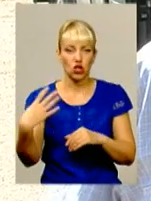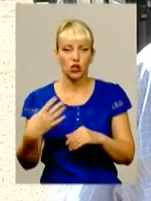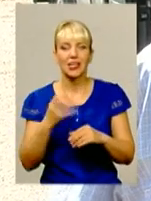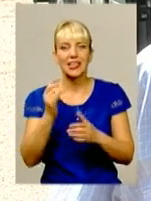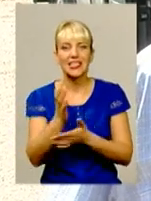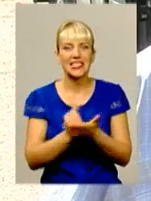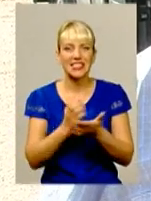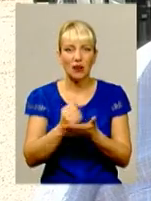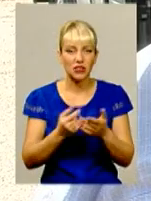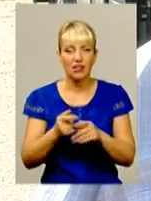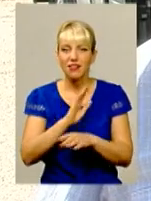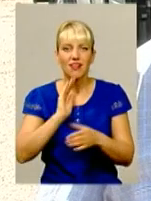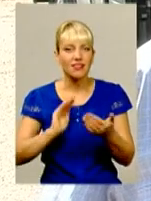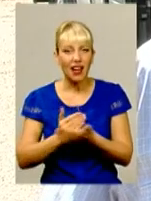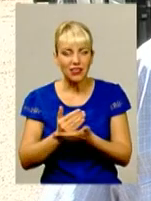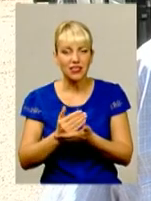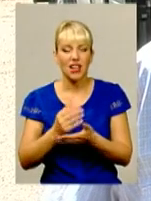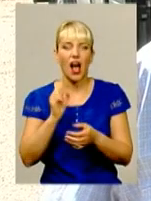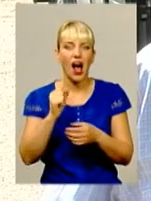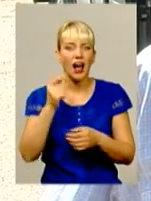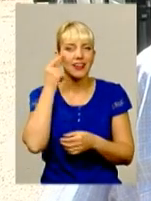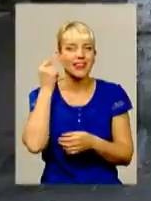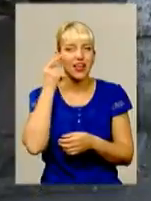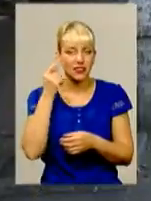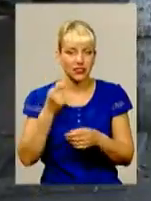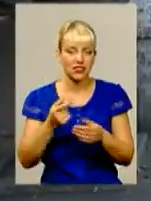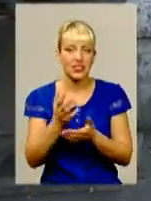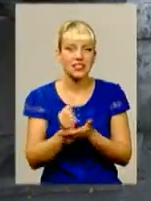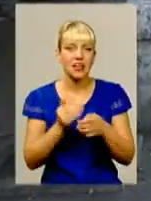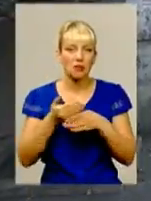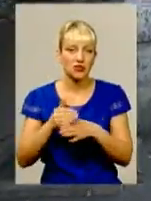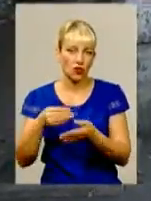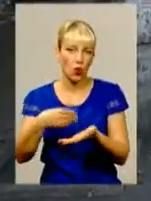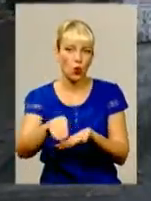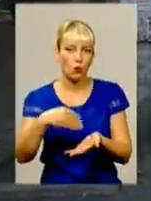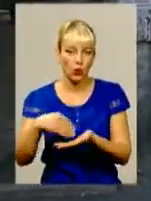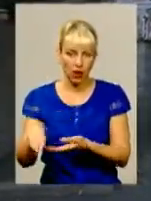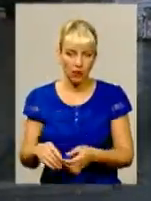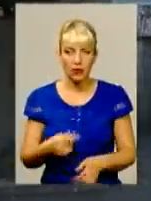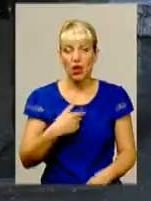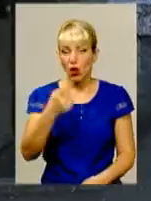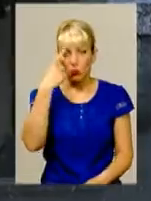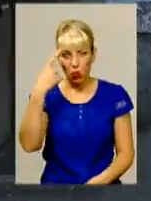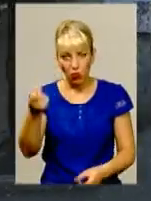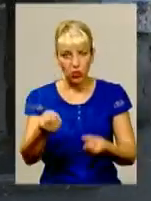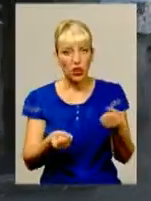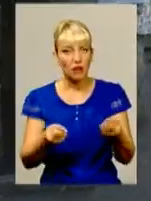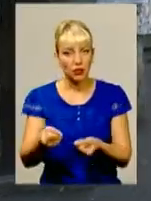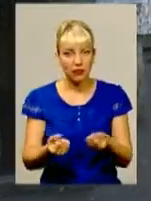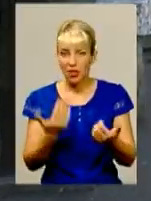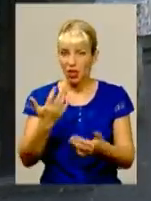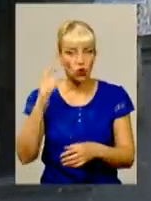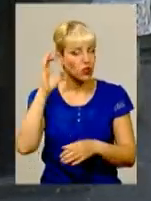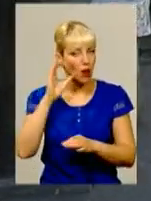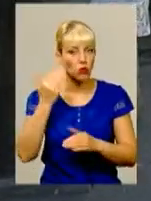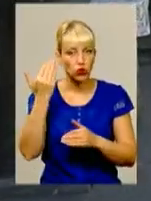а китайського виробника, який довго не служить. Але зато вони дуже дешеві. Перевізники попереджають, якщо їх не почують владні структури, то